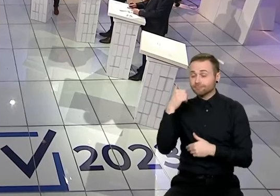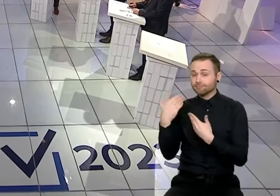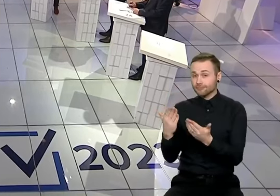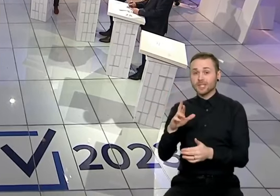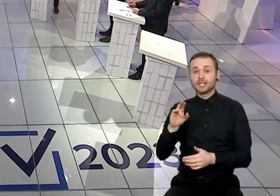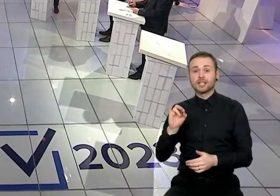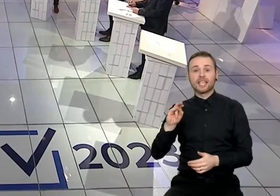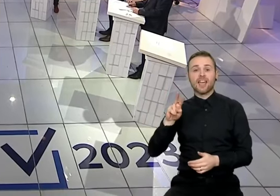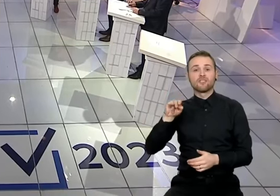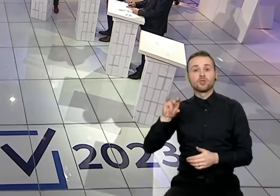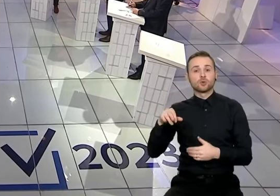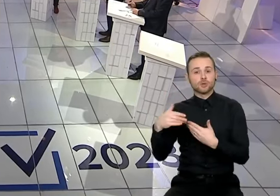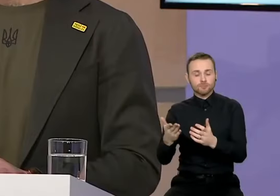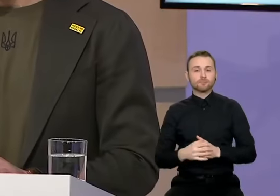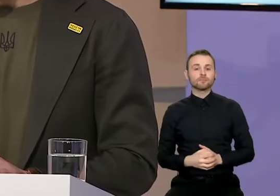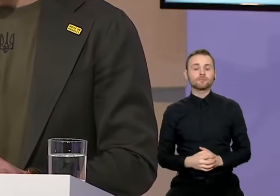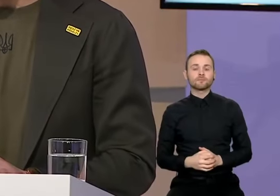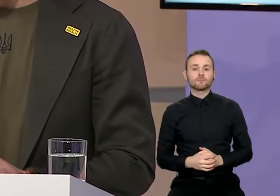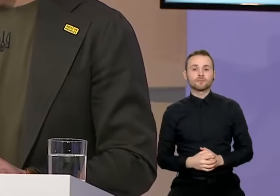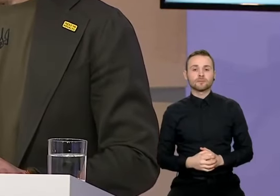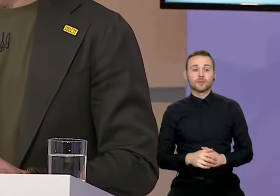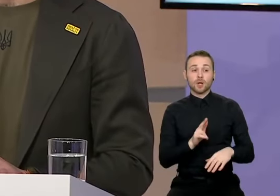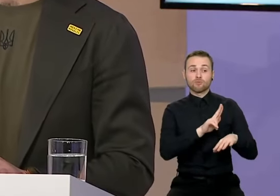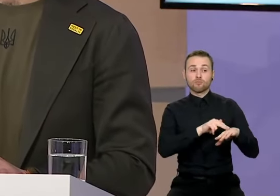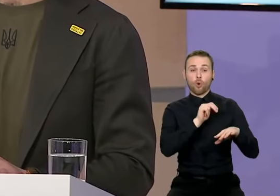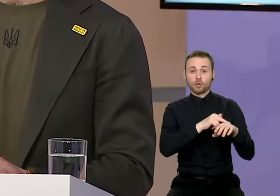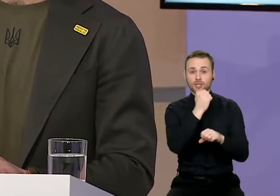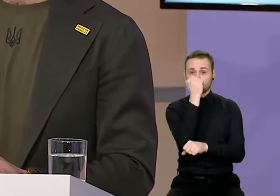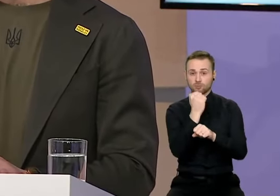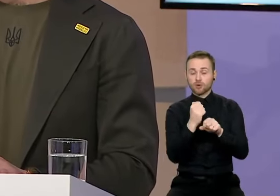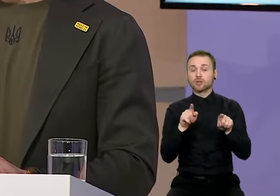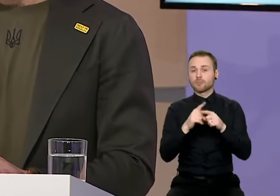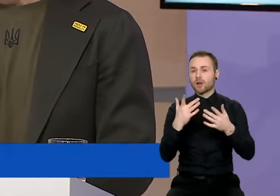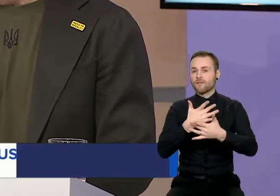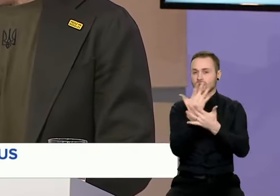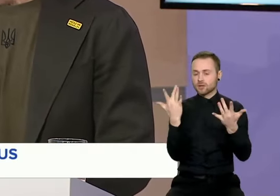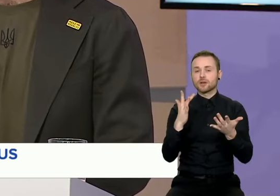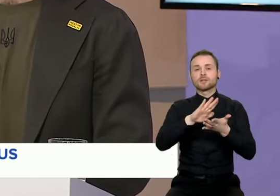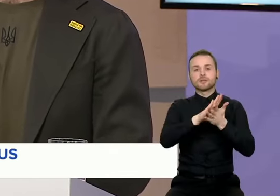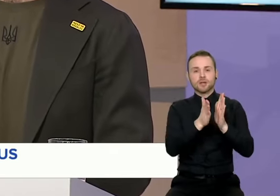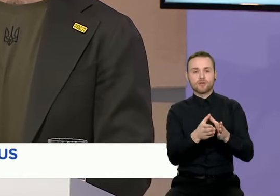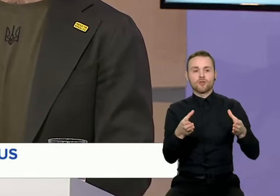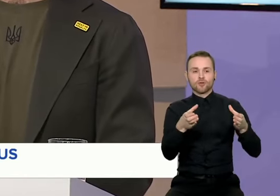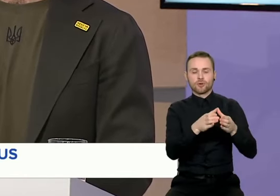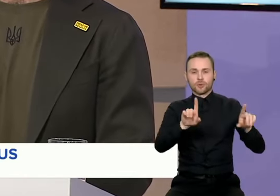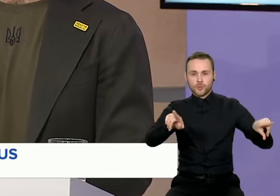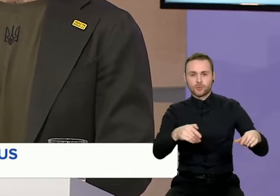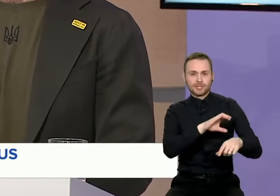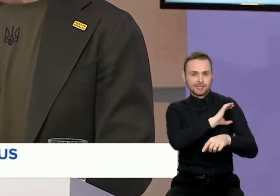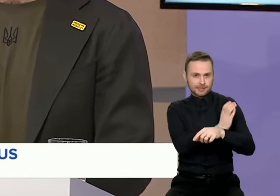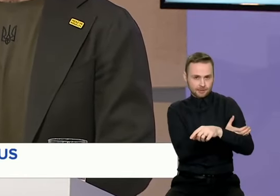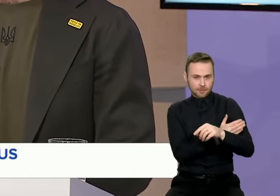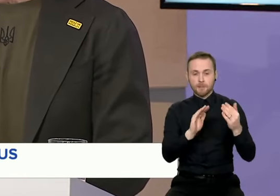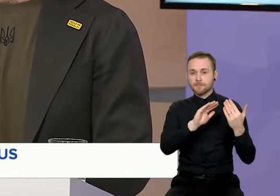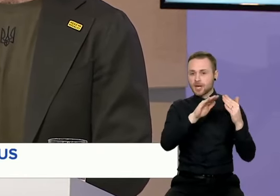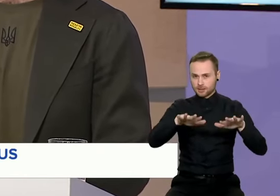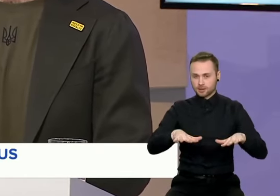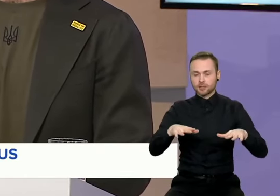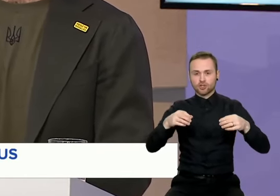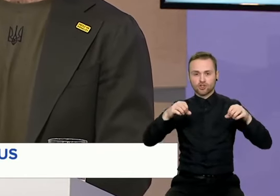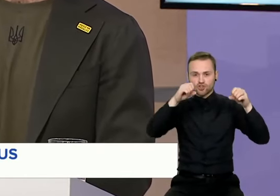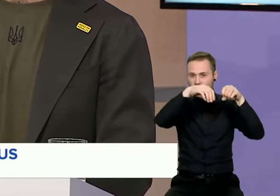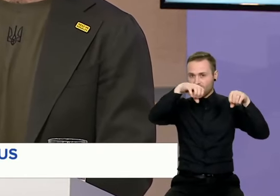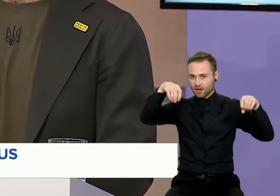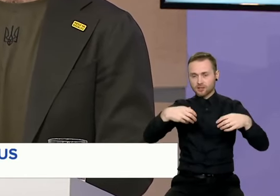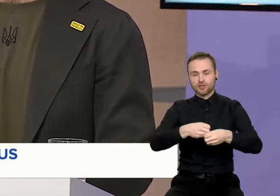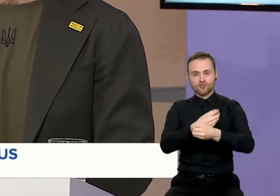Raskievičius. Prašau. Policijos pareigūnų ir viešosios tvarkos patroliavimo stiprinimas, miesto apšvietimas, patogios